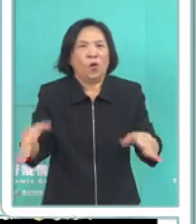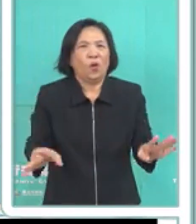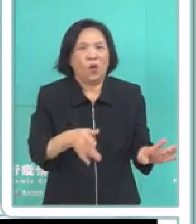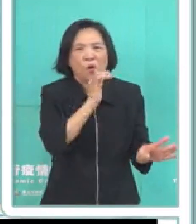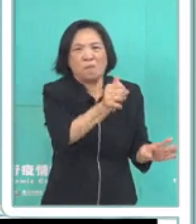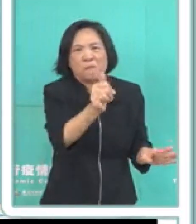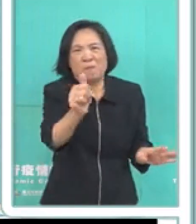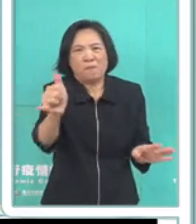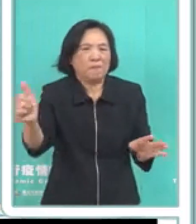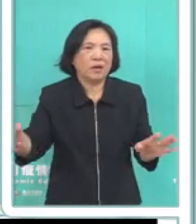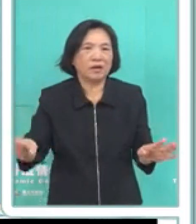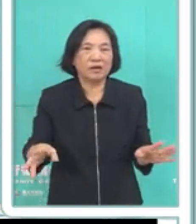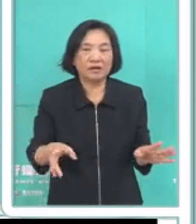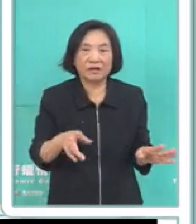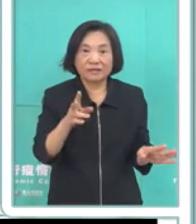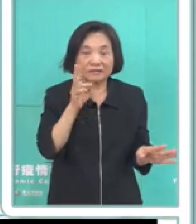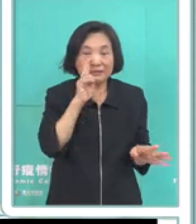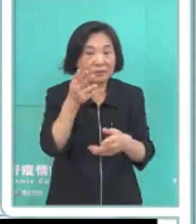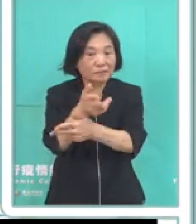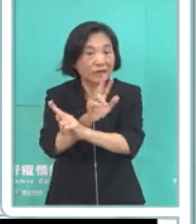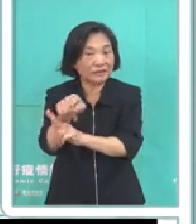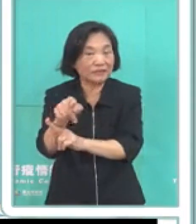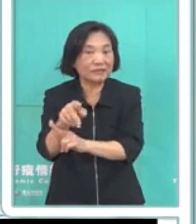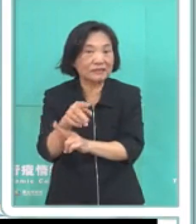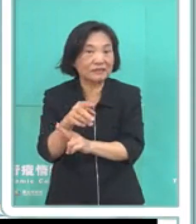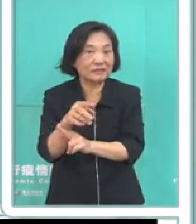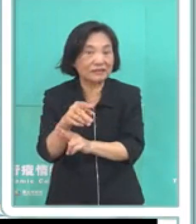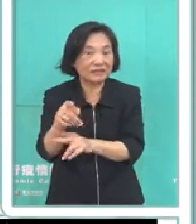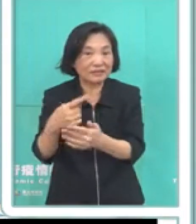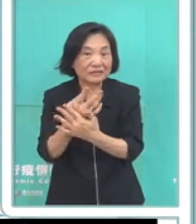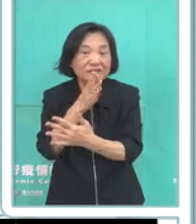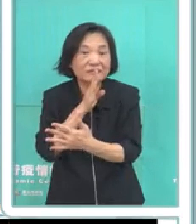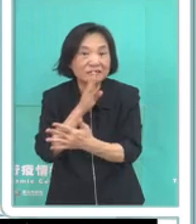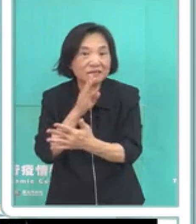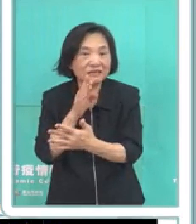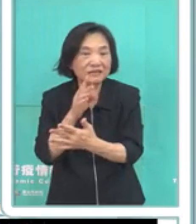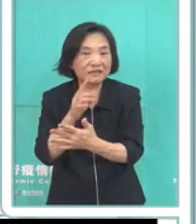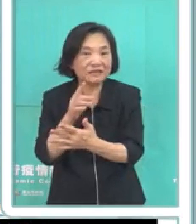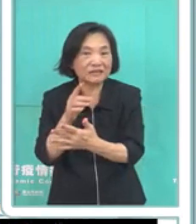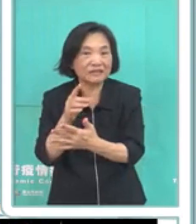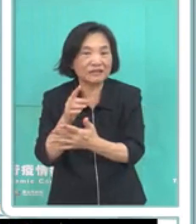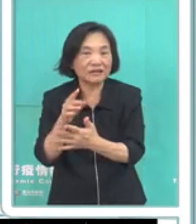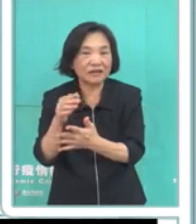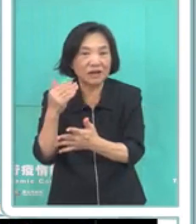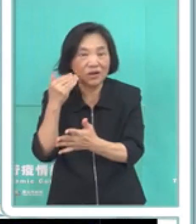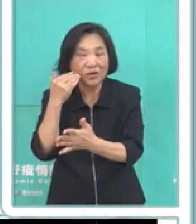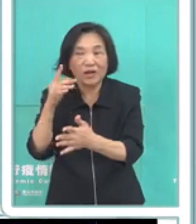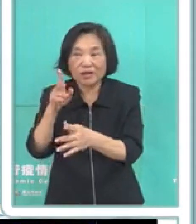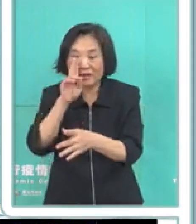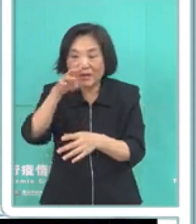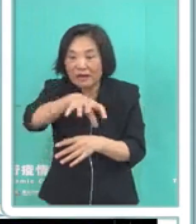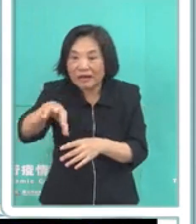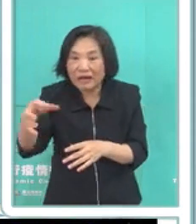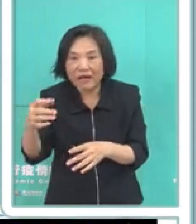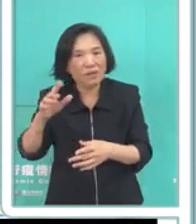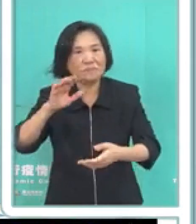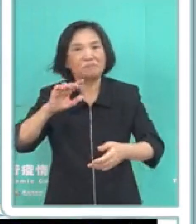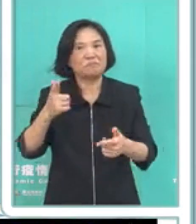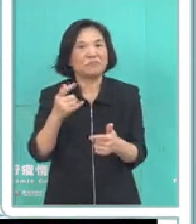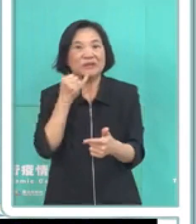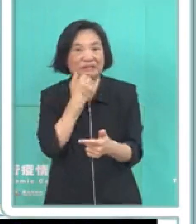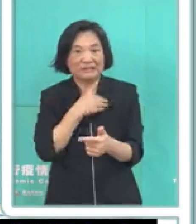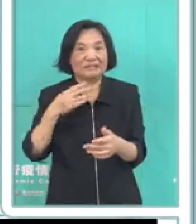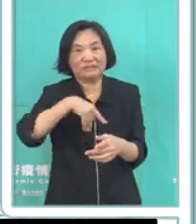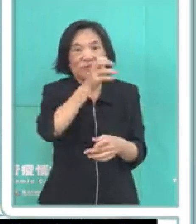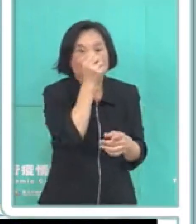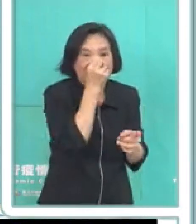那個你不要以為那個板橋的只會來三重有時候你給他看電信足跡 全北台灣都有跑去宜蘭